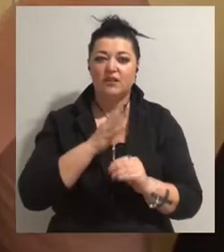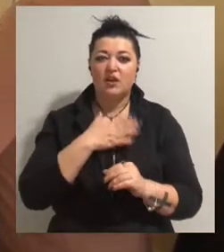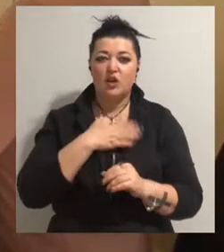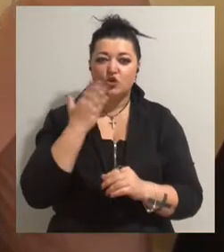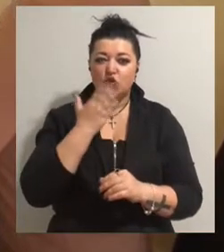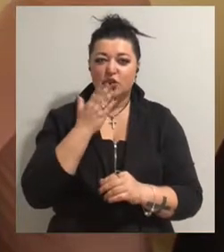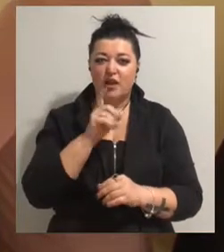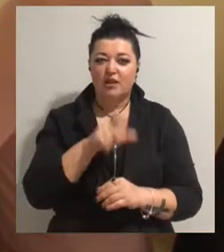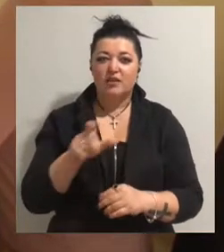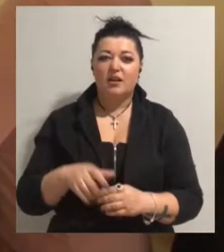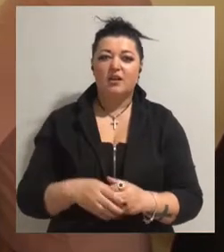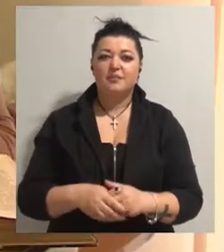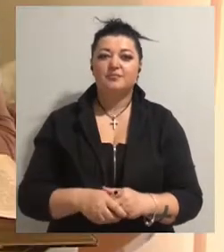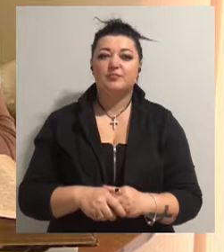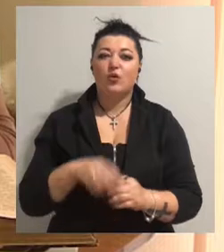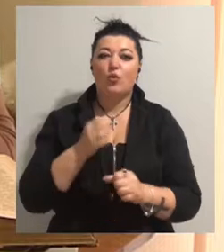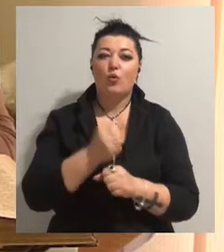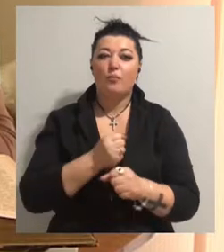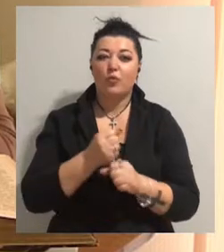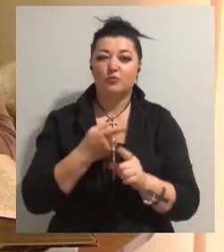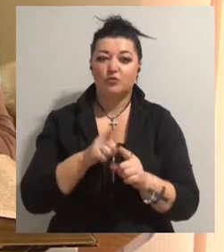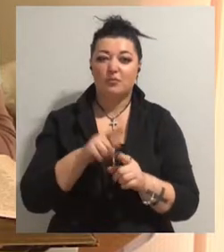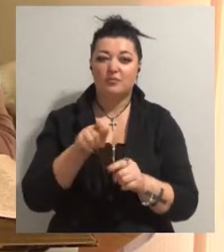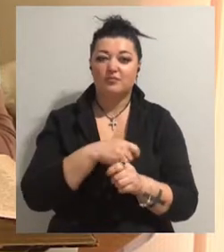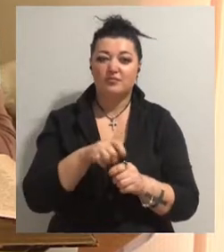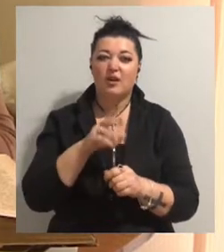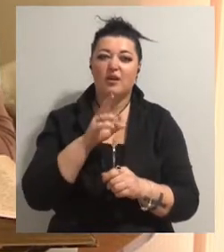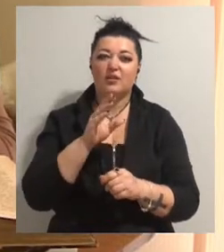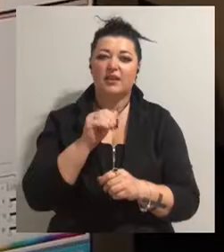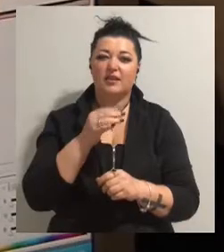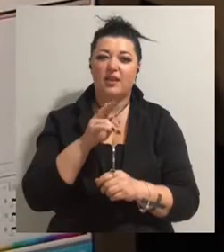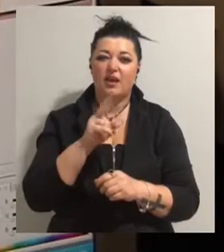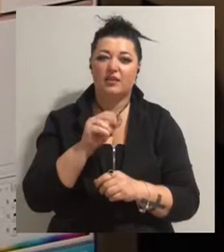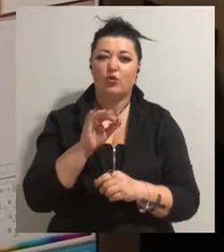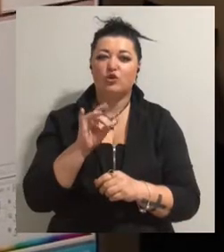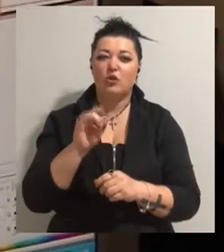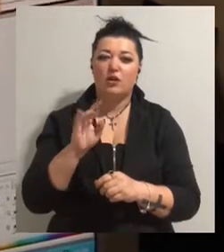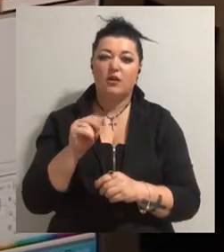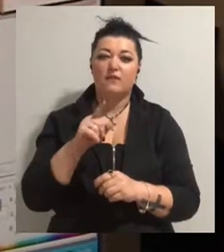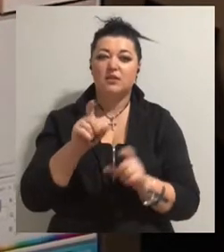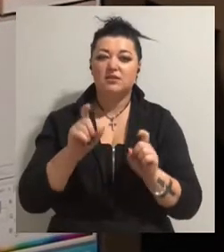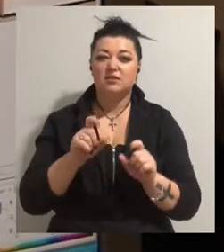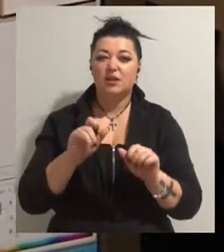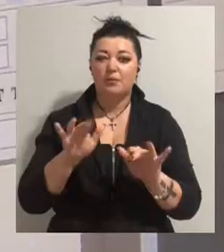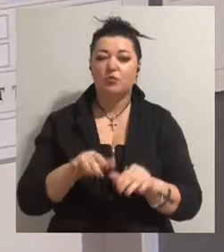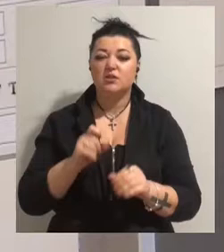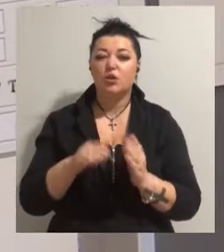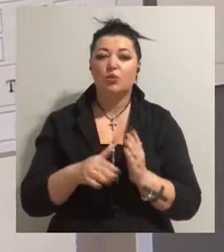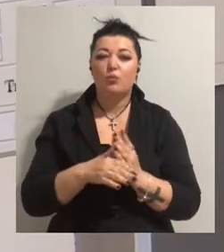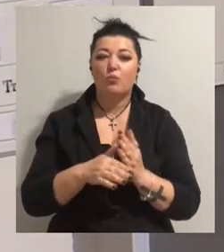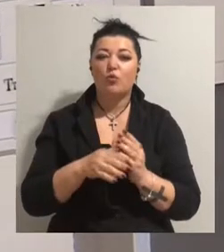Обробкою відскануваного матеріалу займається колежанка Тетяни. Вона сидить за сусіднім комп'ютером, за допомогою спеціальної програми,